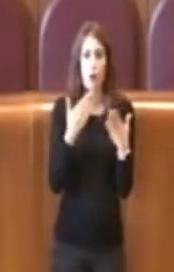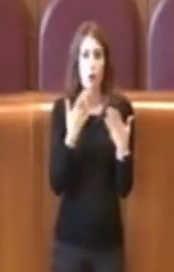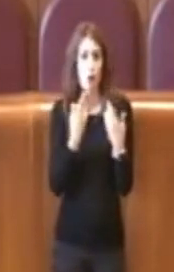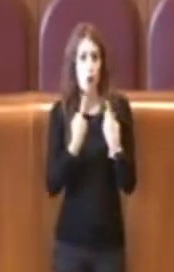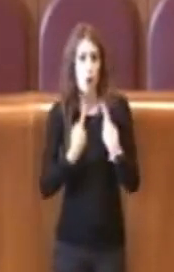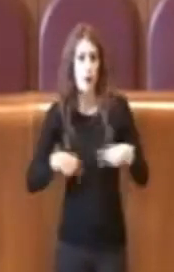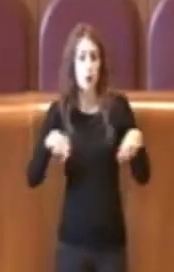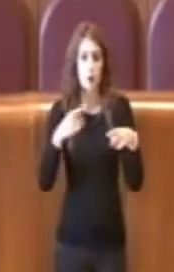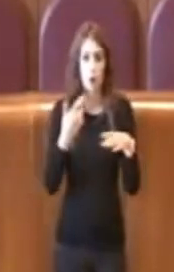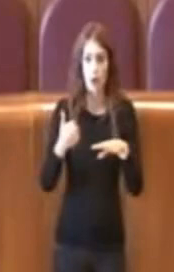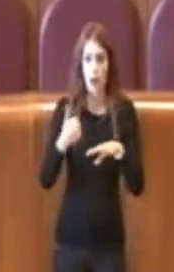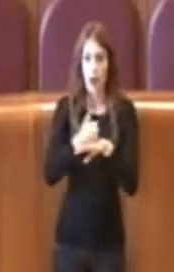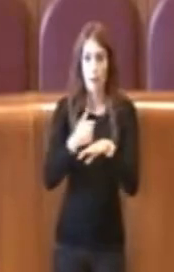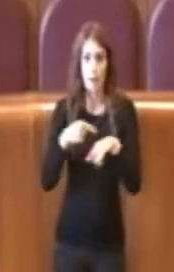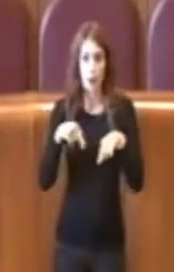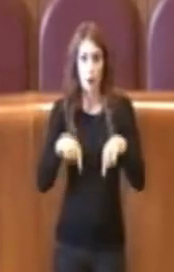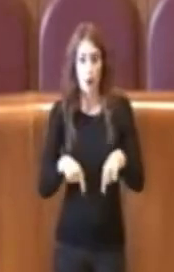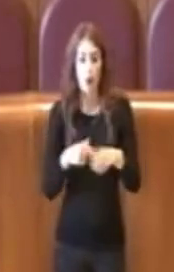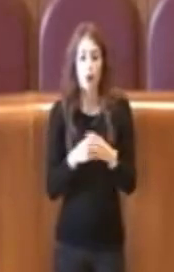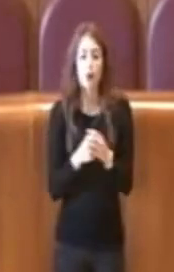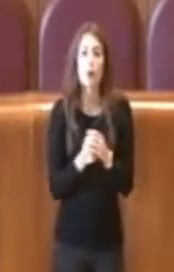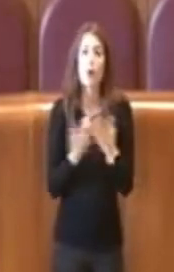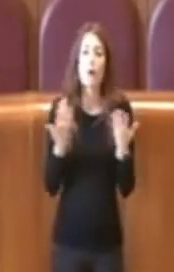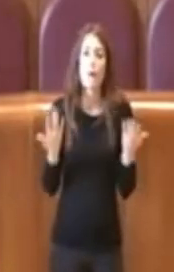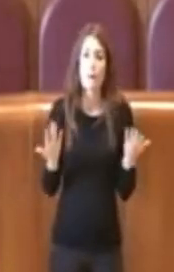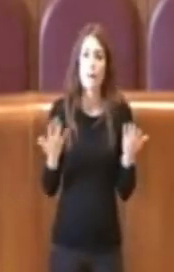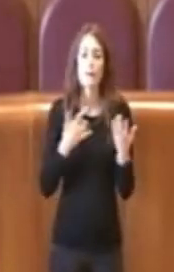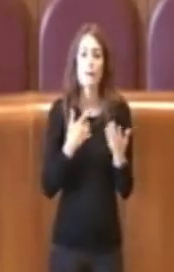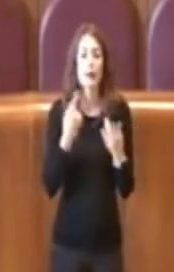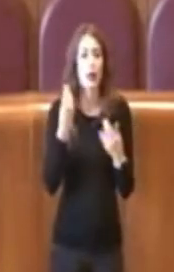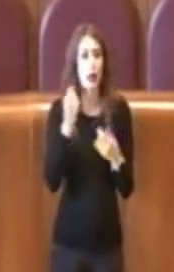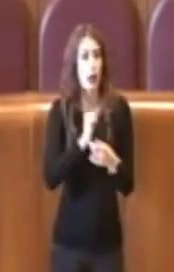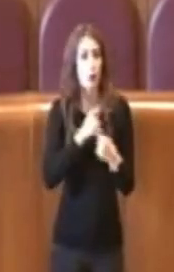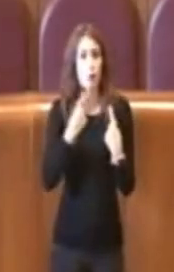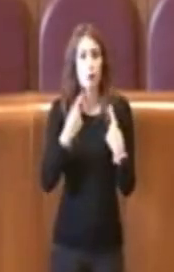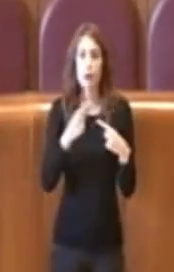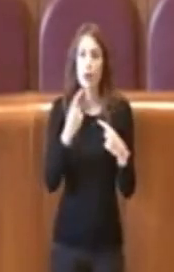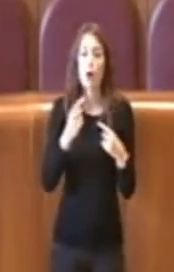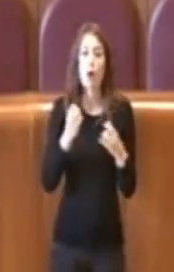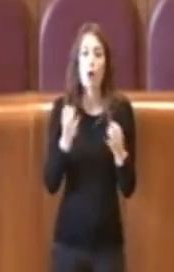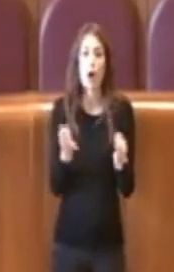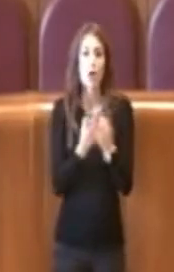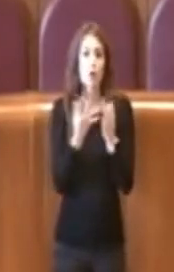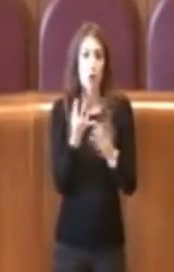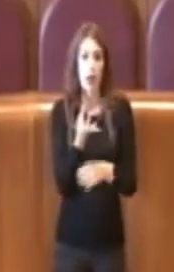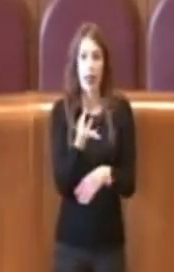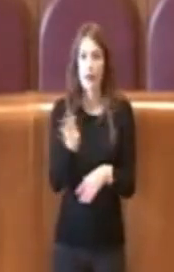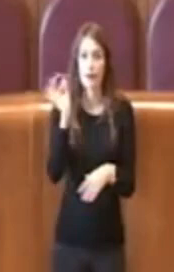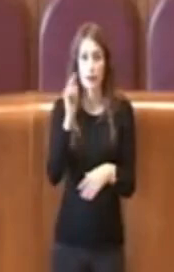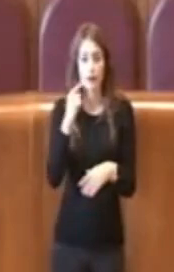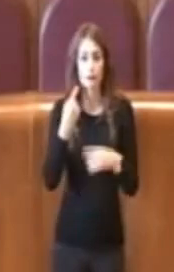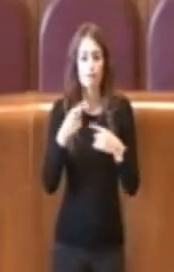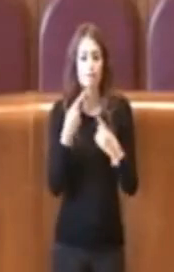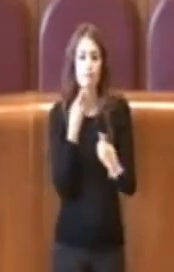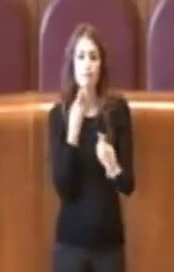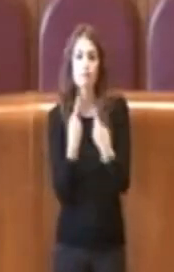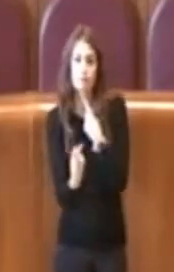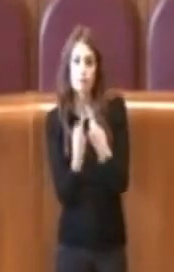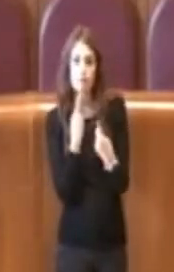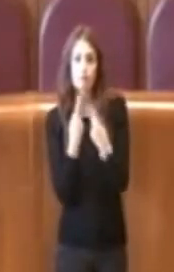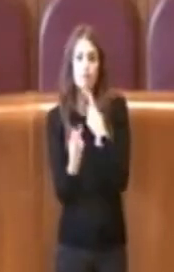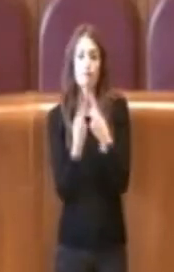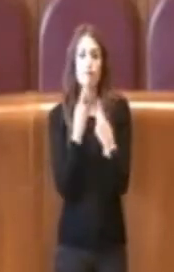e ho pensato che questa fosse una buona occasione per riportare comunque il dialogo e